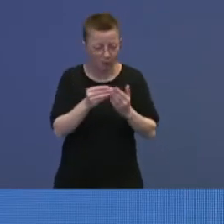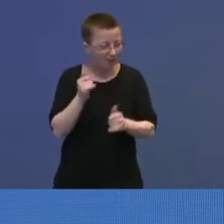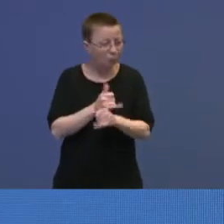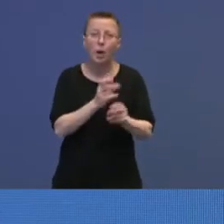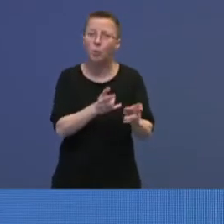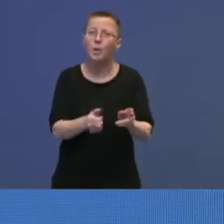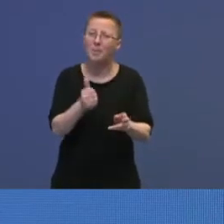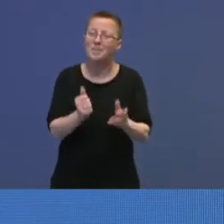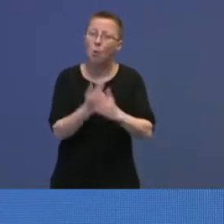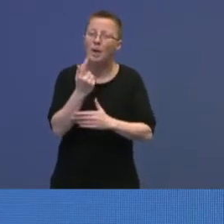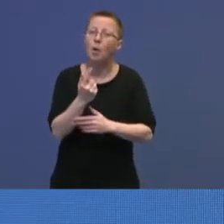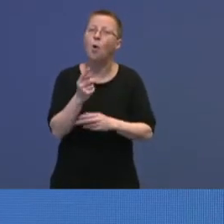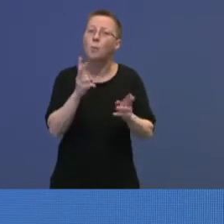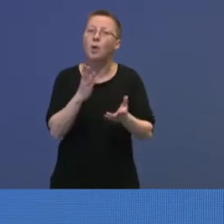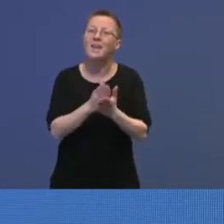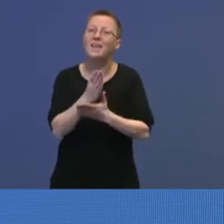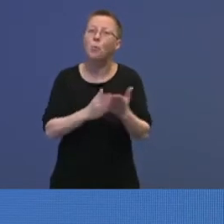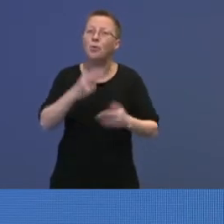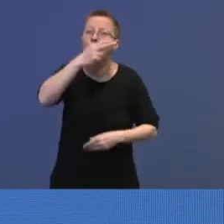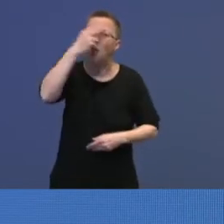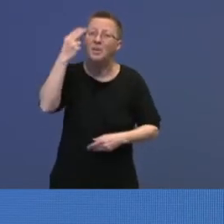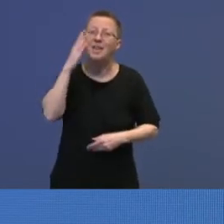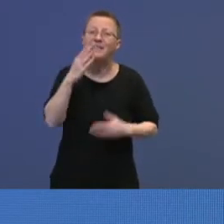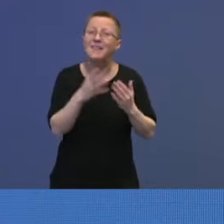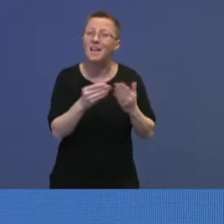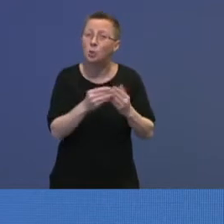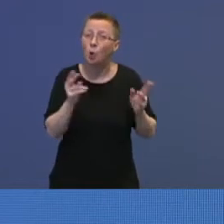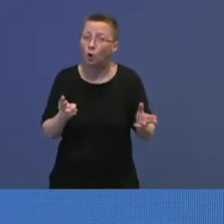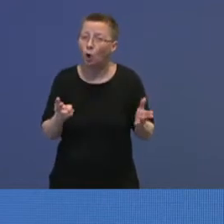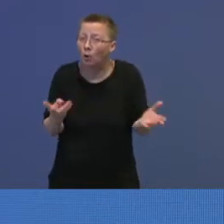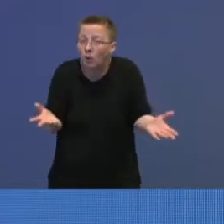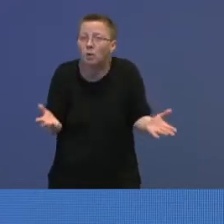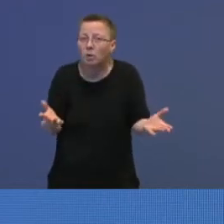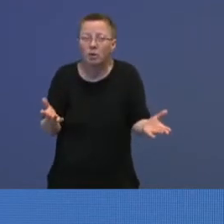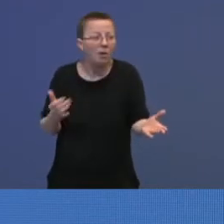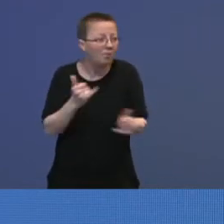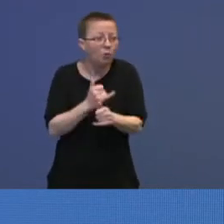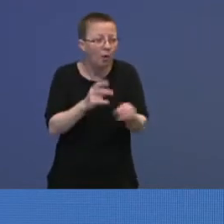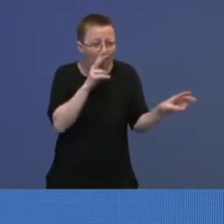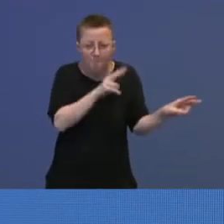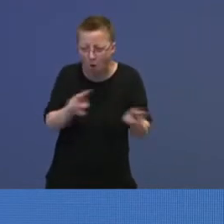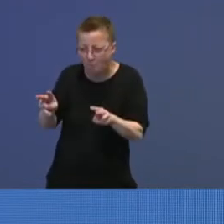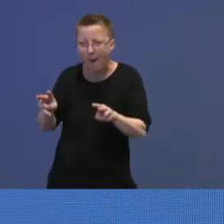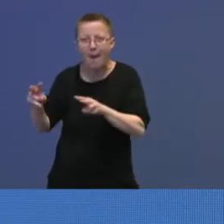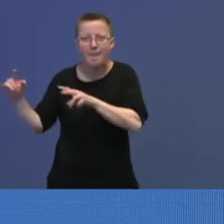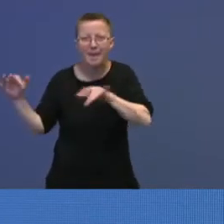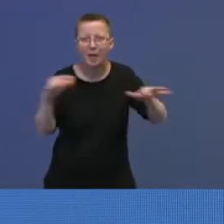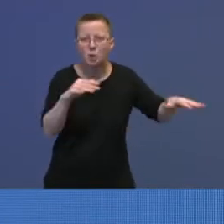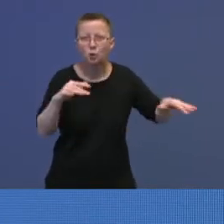disponere politiets ressurser best mulig for å klare å følge med på migrasjonsstrømmen,